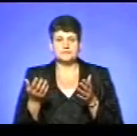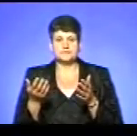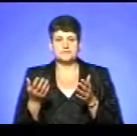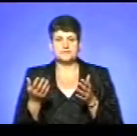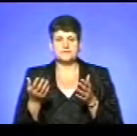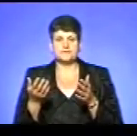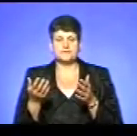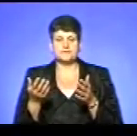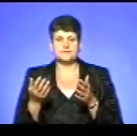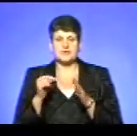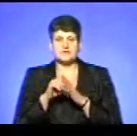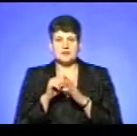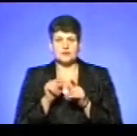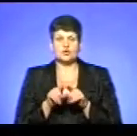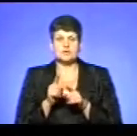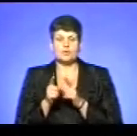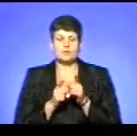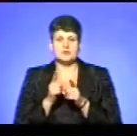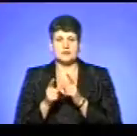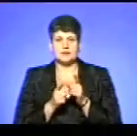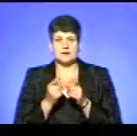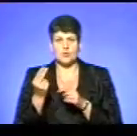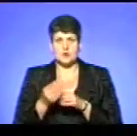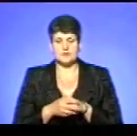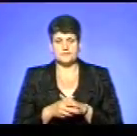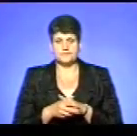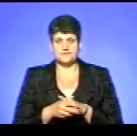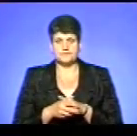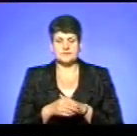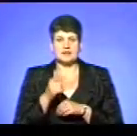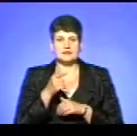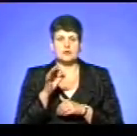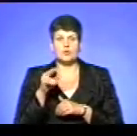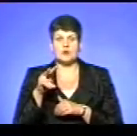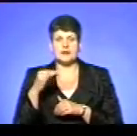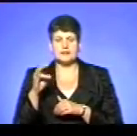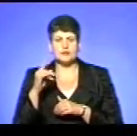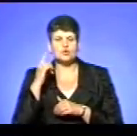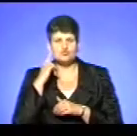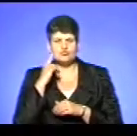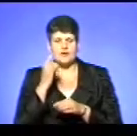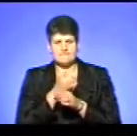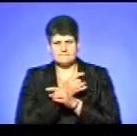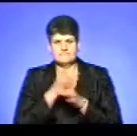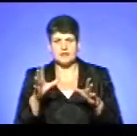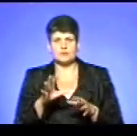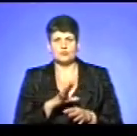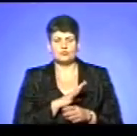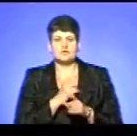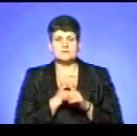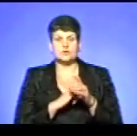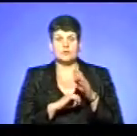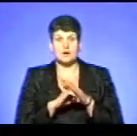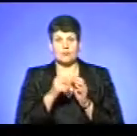Зосередини теж змінила кольор ляха. Галина Олійних чула, як пролунав вибух на спиртобазі. Як